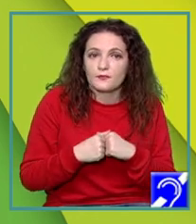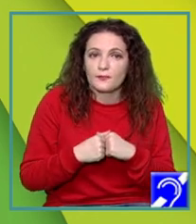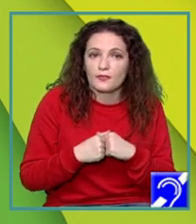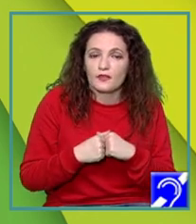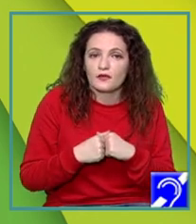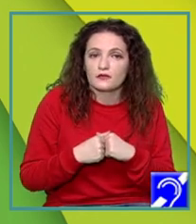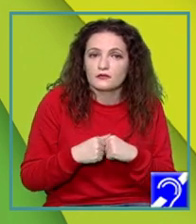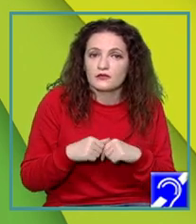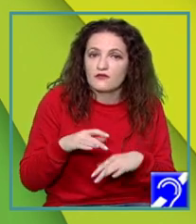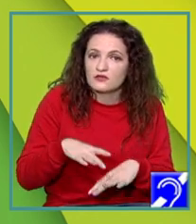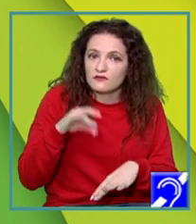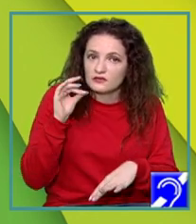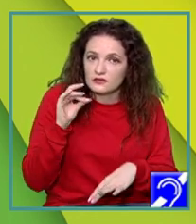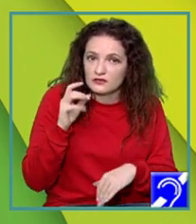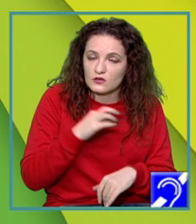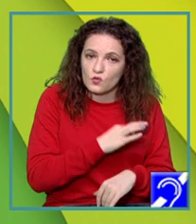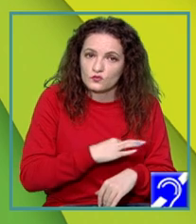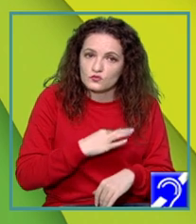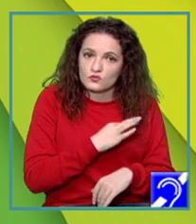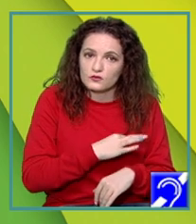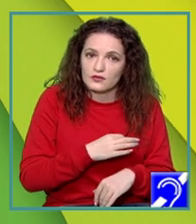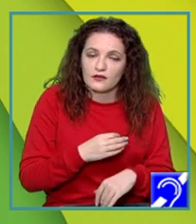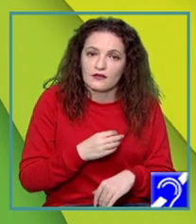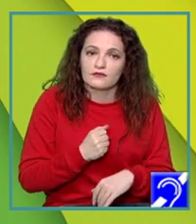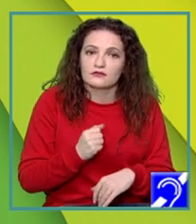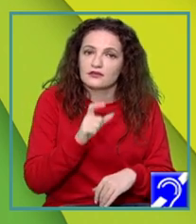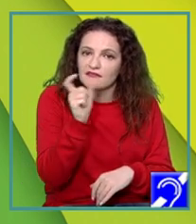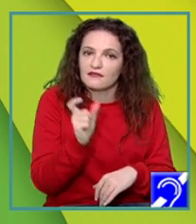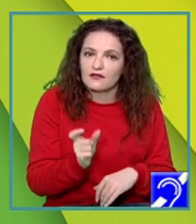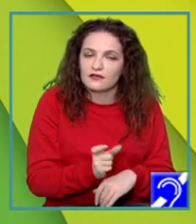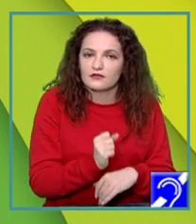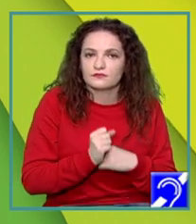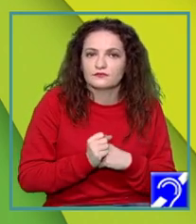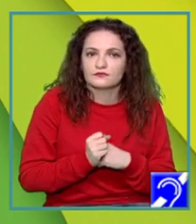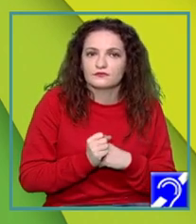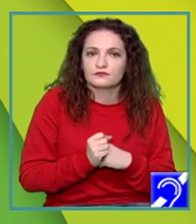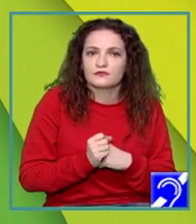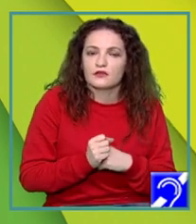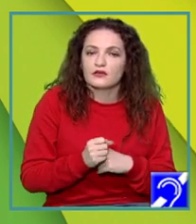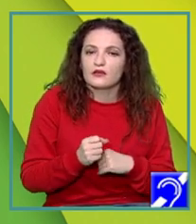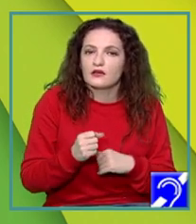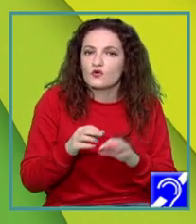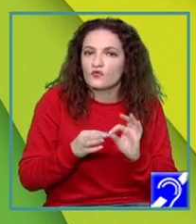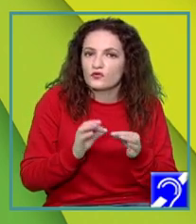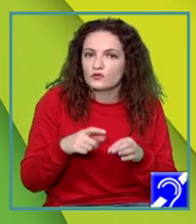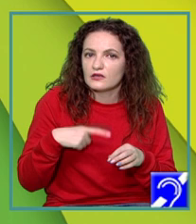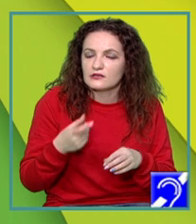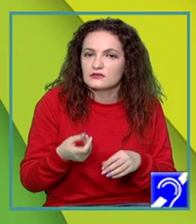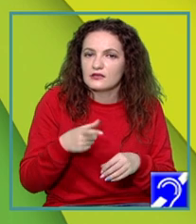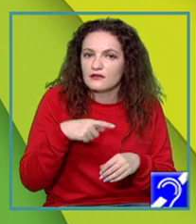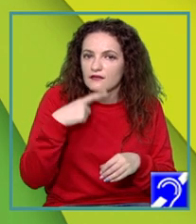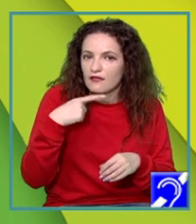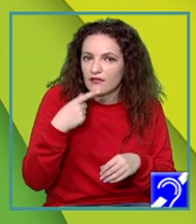inventată de un student italian la sfârșitul anilor 80. Pomodoro vine din italiană și înseamnă roșie